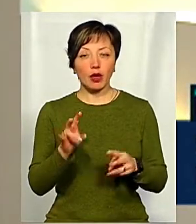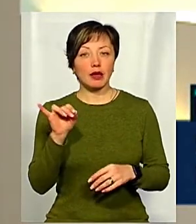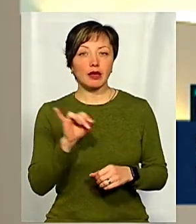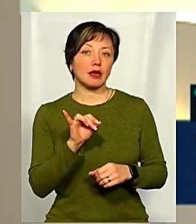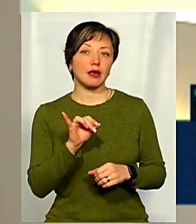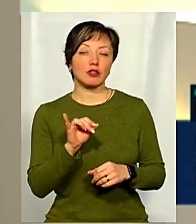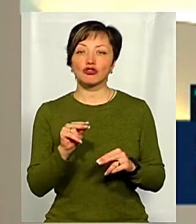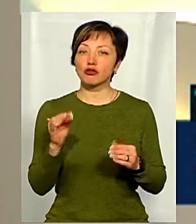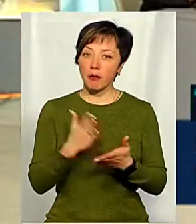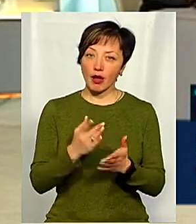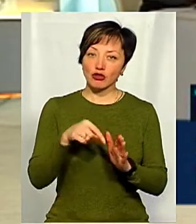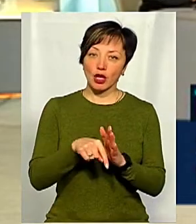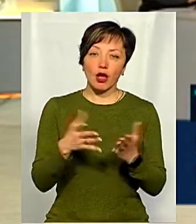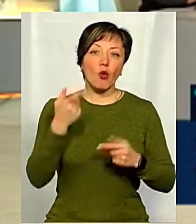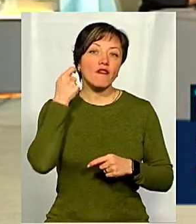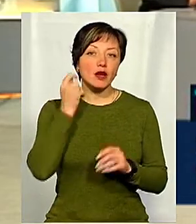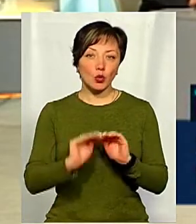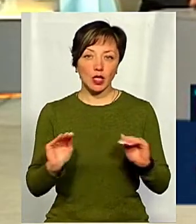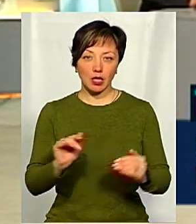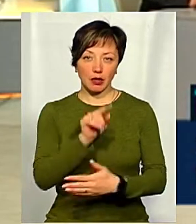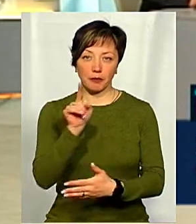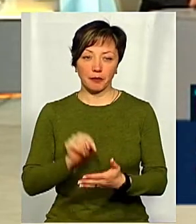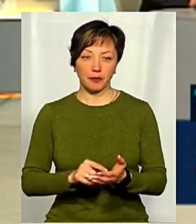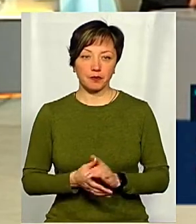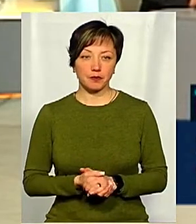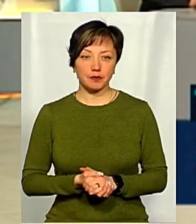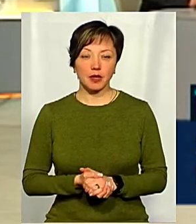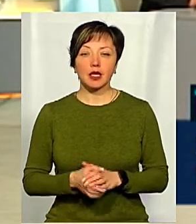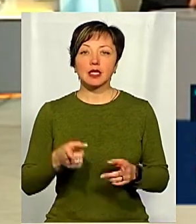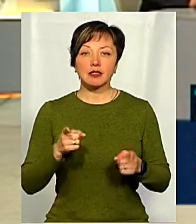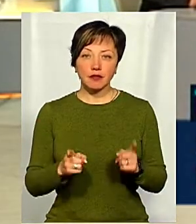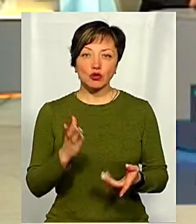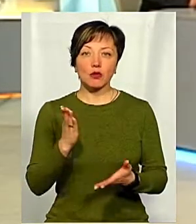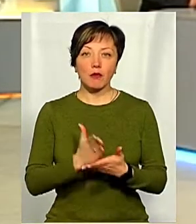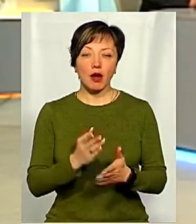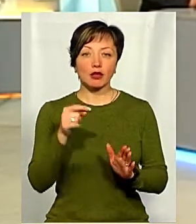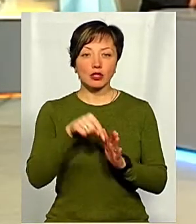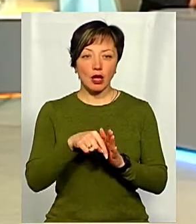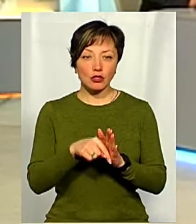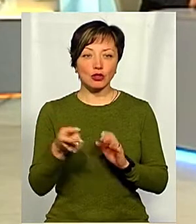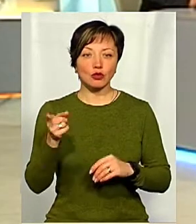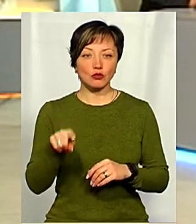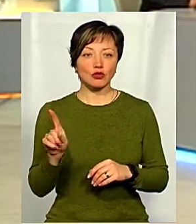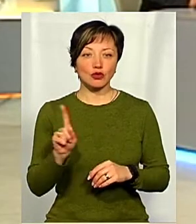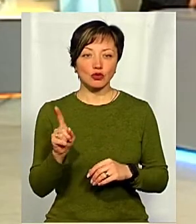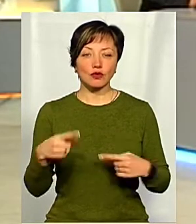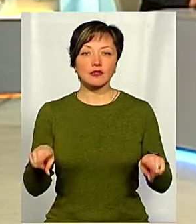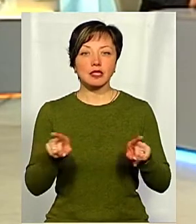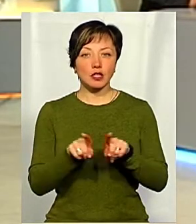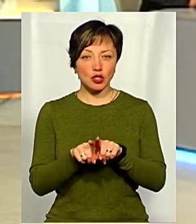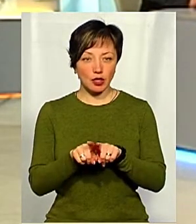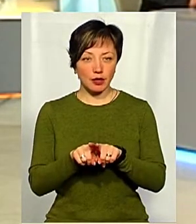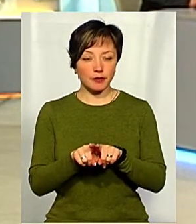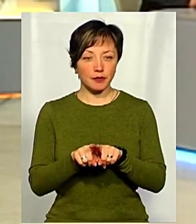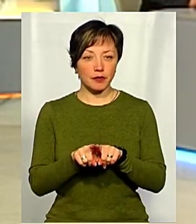І чи має значення, якого вік оці діти? Звісно, що має значення, тому що, все ж таки,